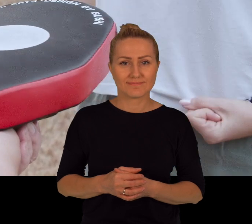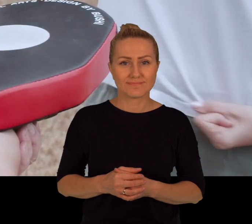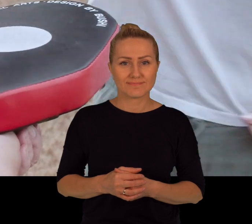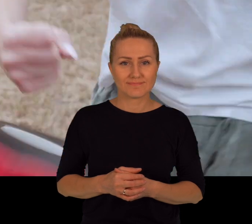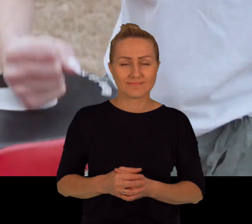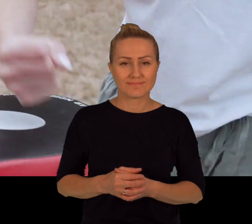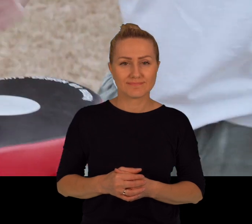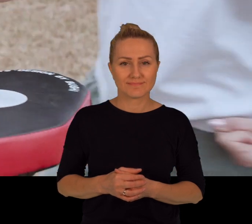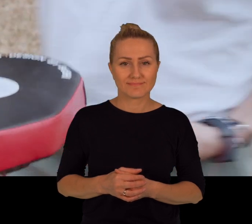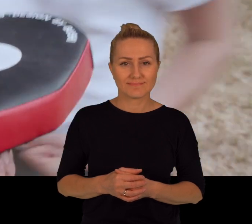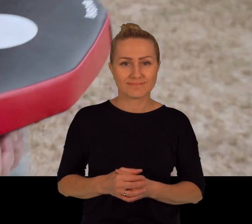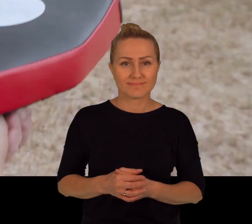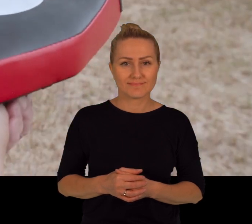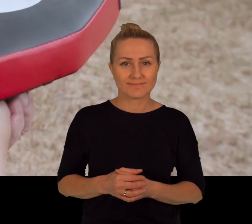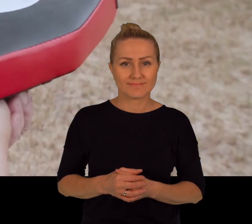Ha!